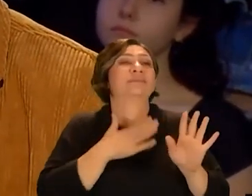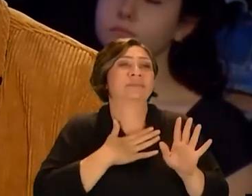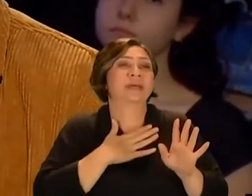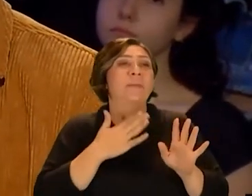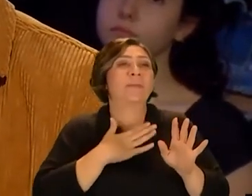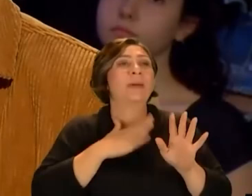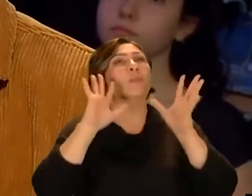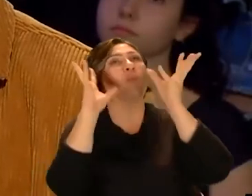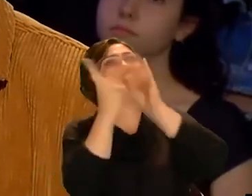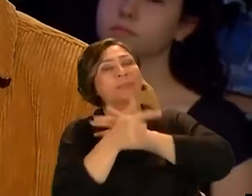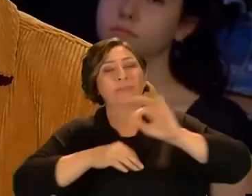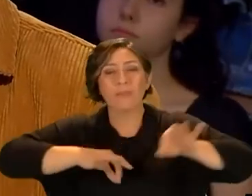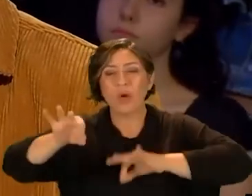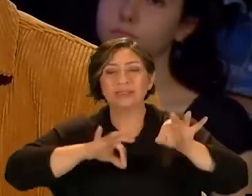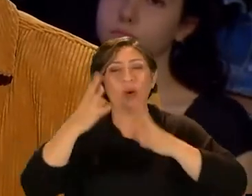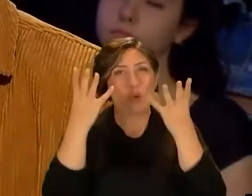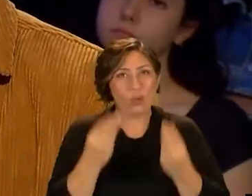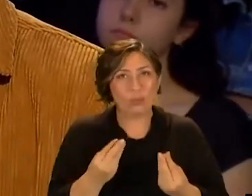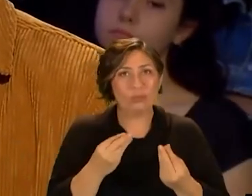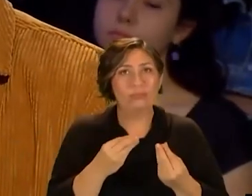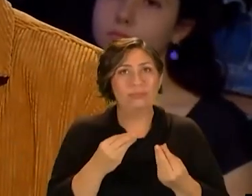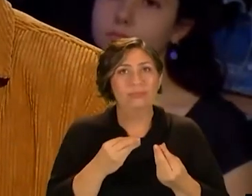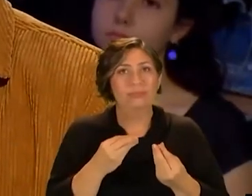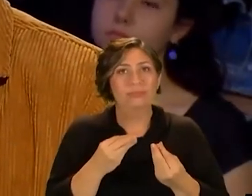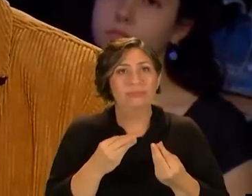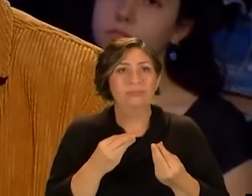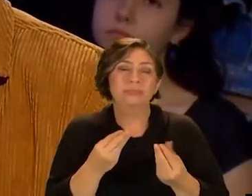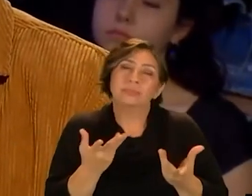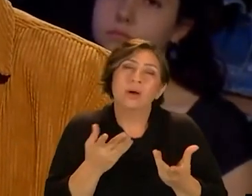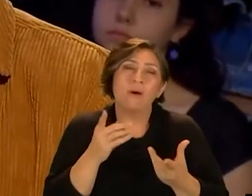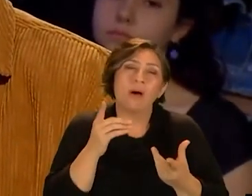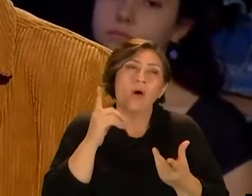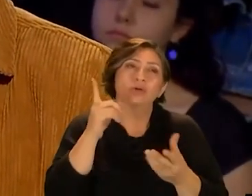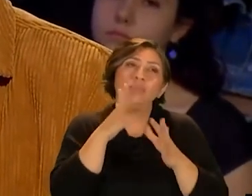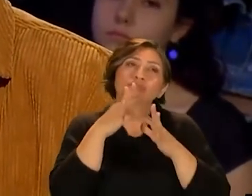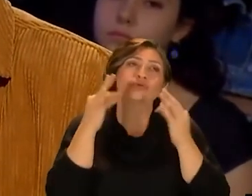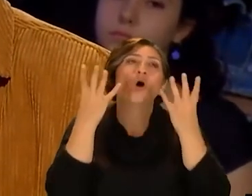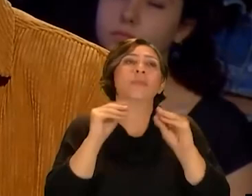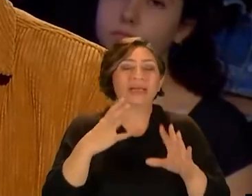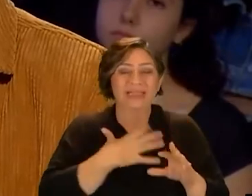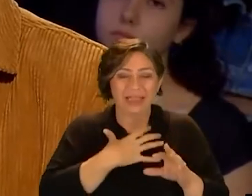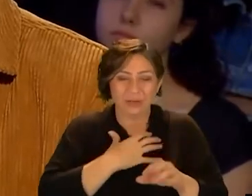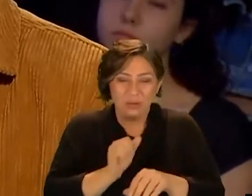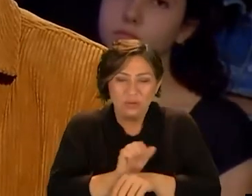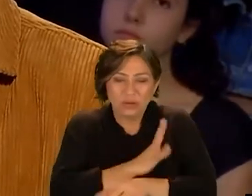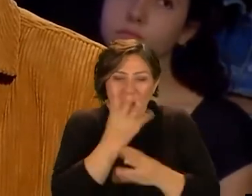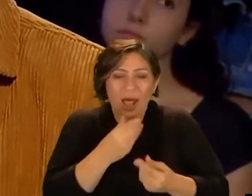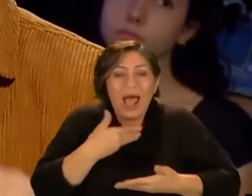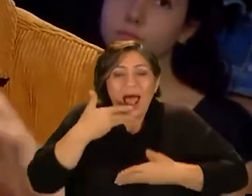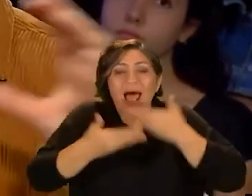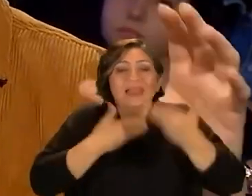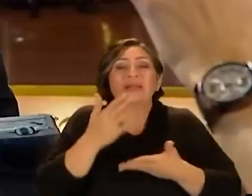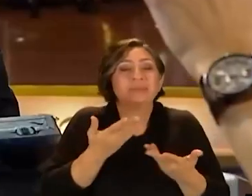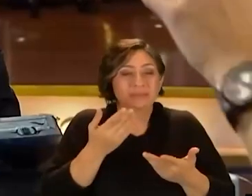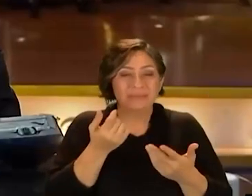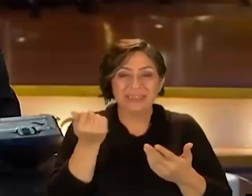Muhtemelen metaloji malzeme mühendisi olup yani orada mutlu olamadığım kendimi duygusal olarak ifade